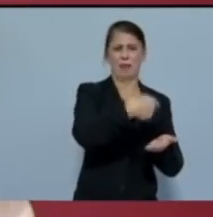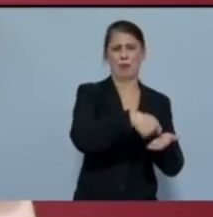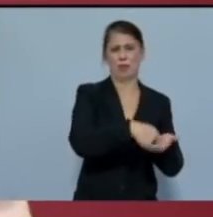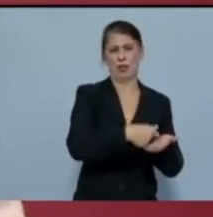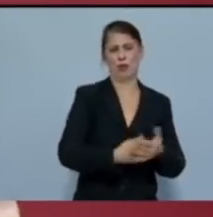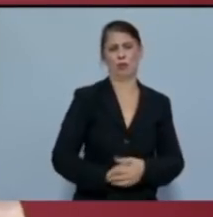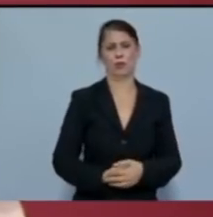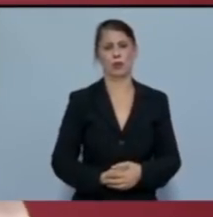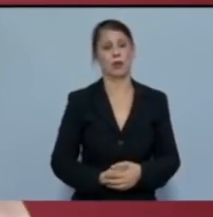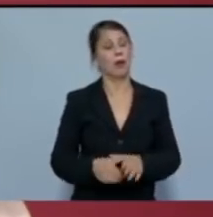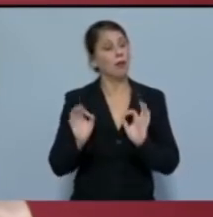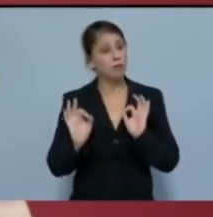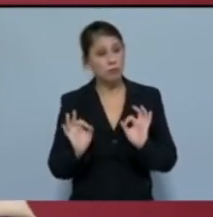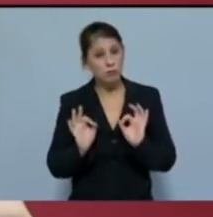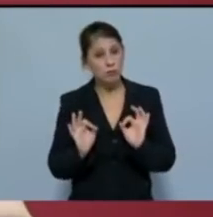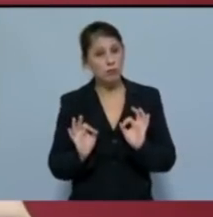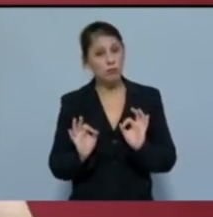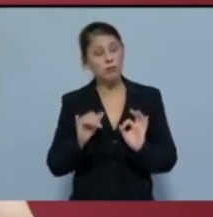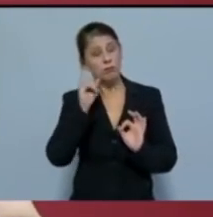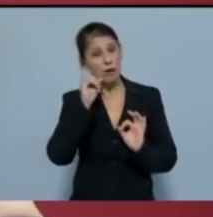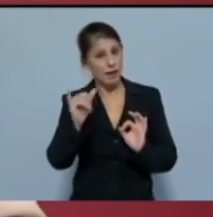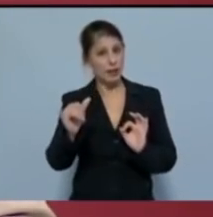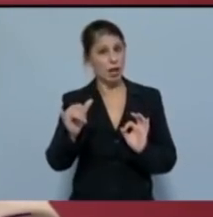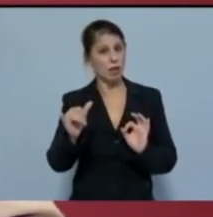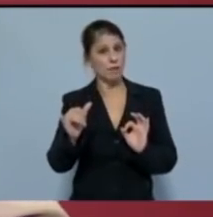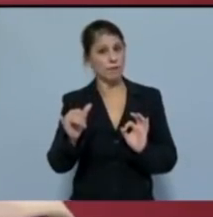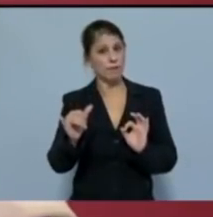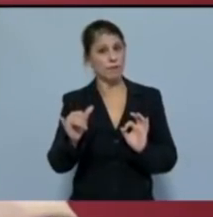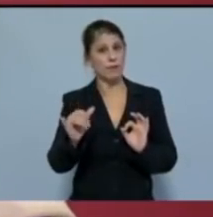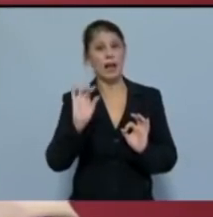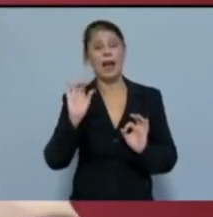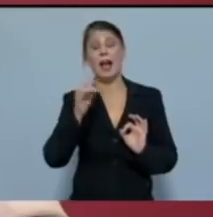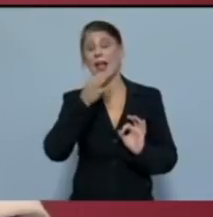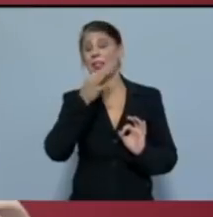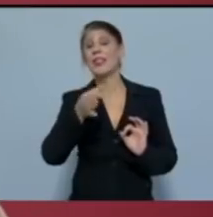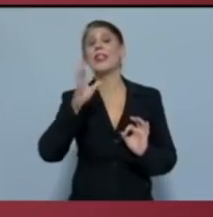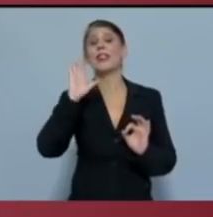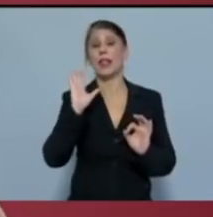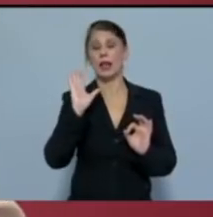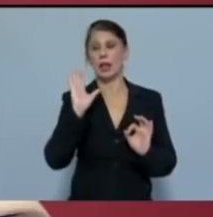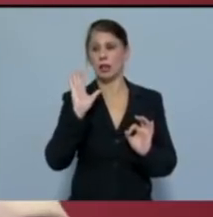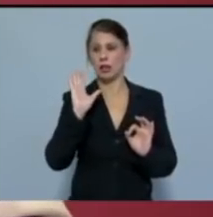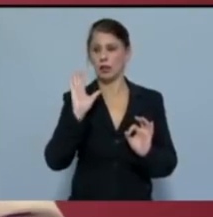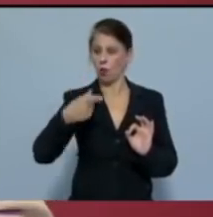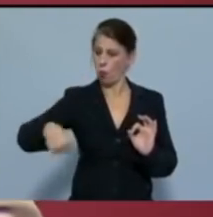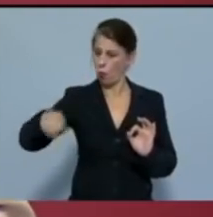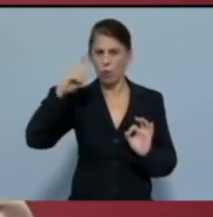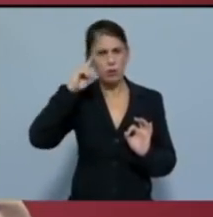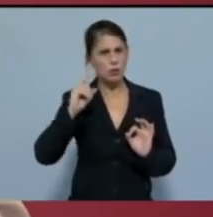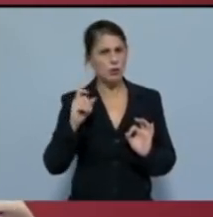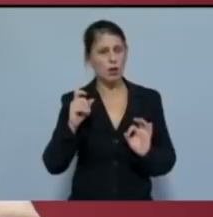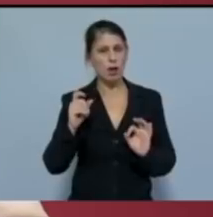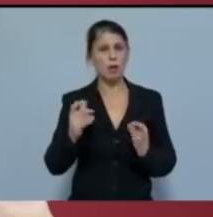φορολογία. Και φυσικά, πάντα παραλείπεται να σημειωθεί ότι όπως όλοι γνωρίζουν, δεν